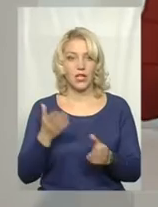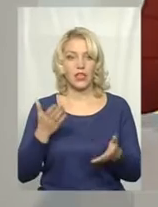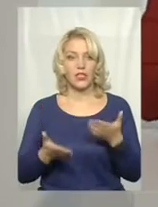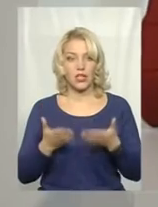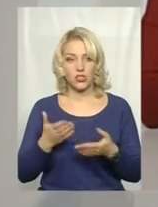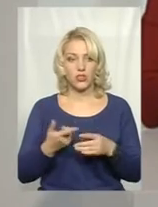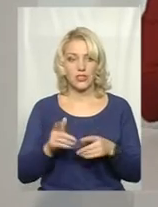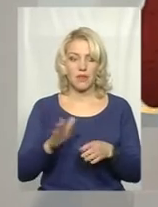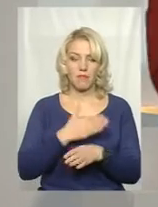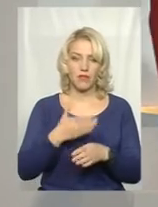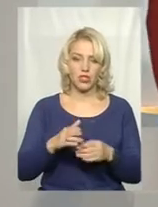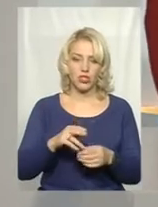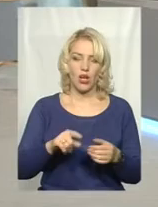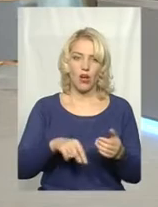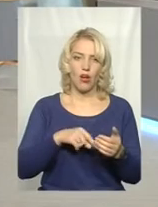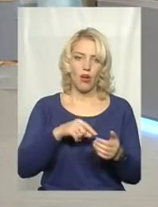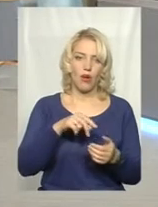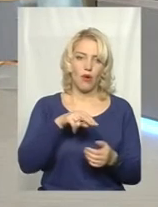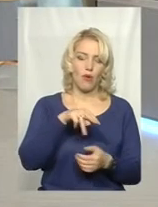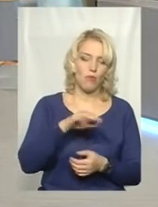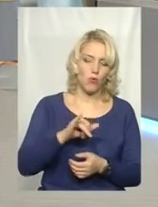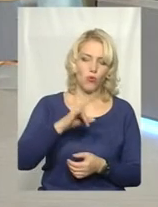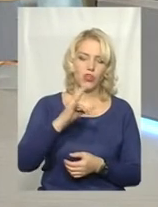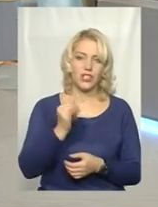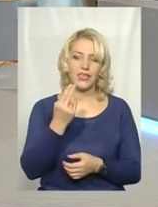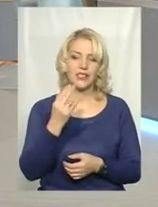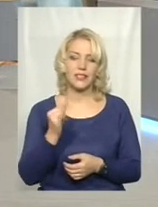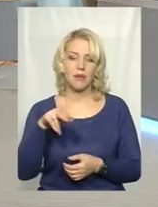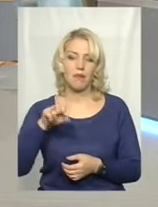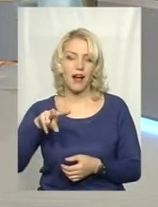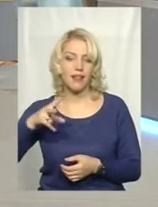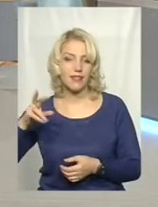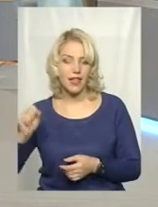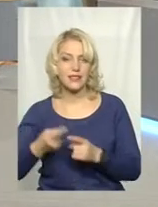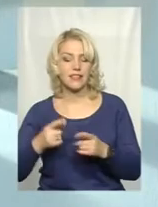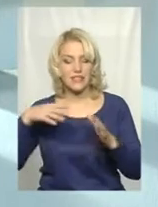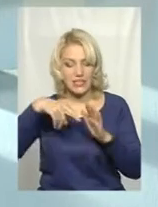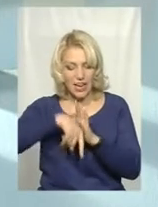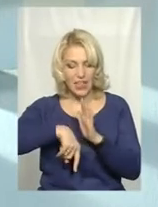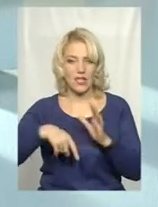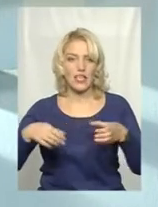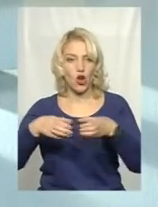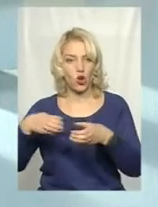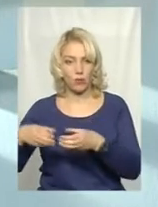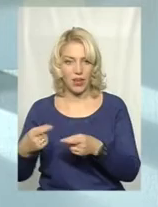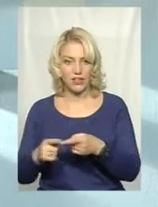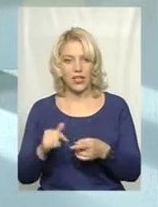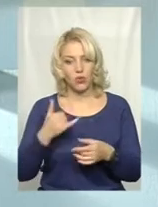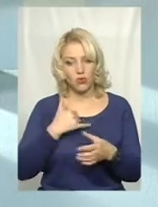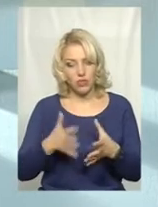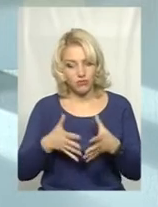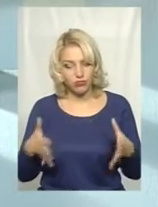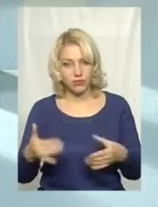міжмуніципальне, то у нас всередині громади. То у нас всередині громади. І в нас всередині громади таких співробітництв набагато більше.